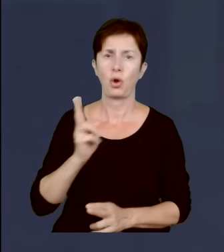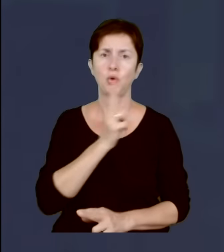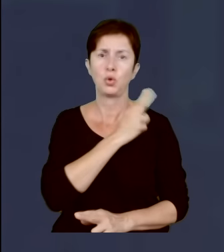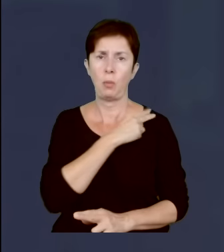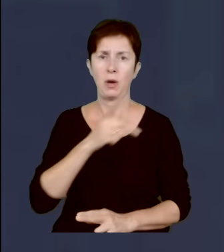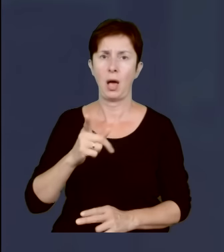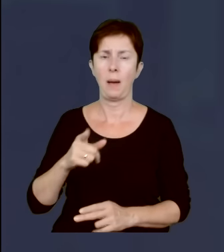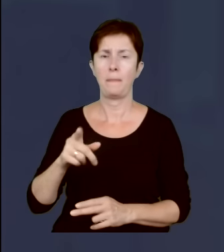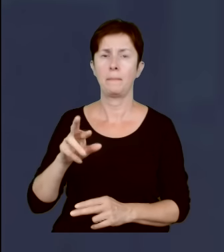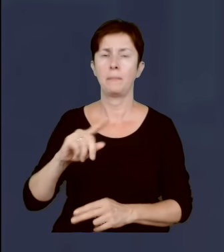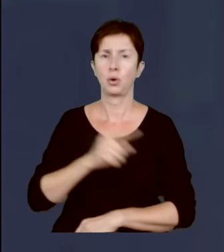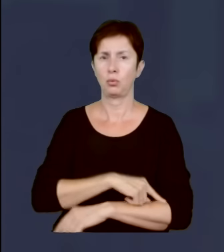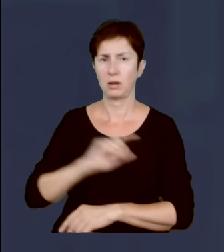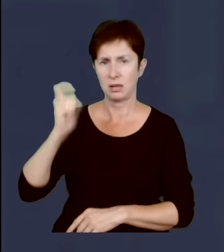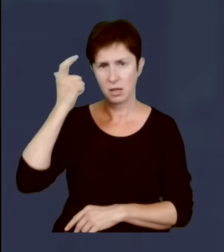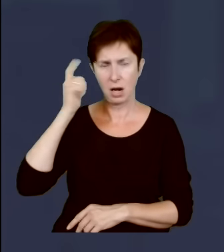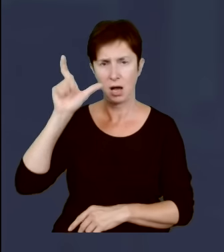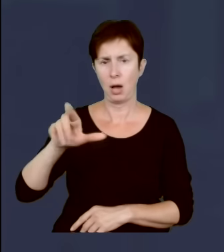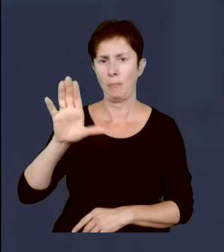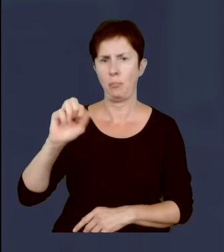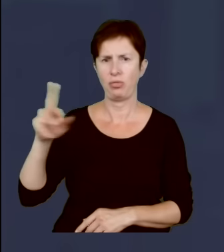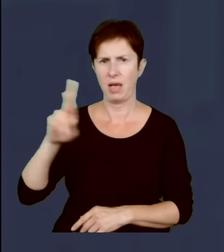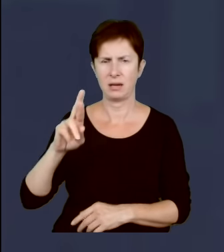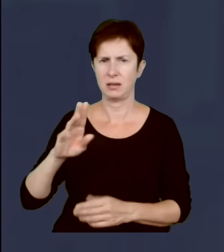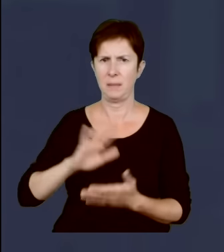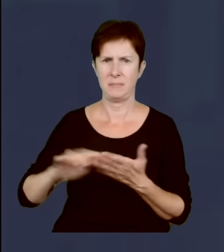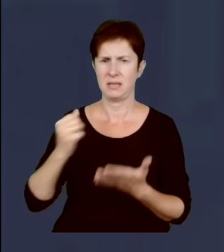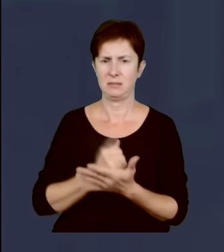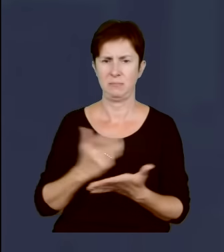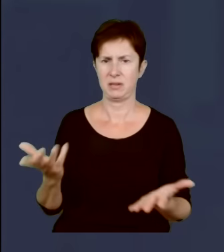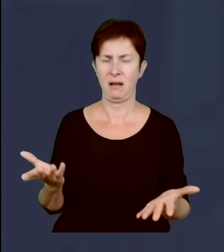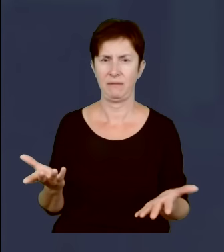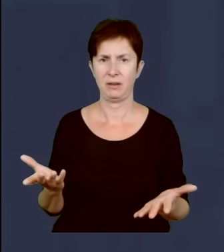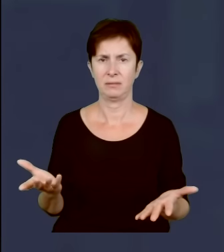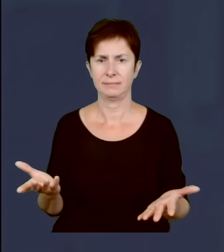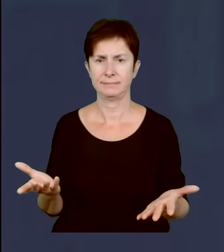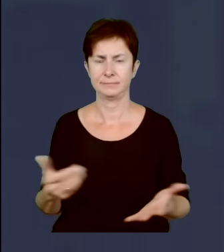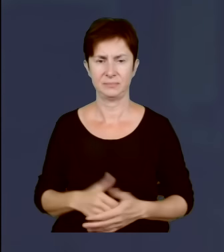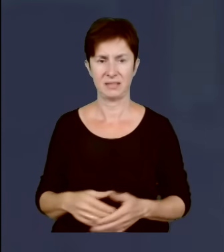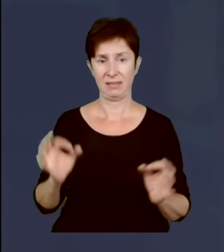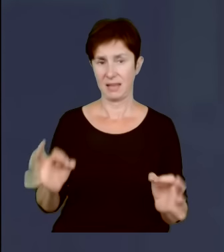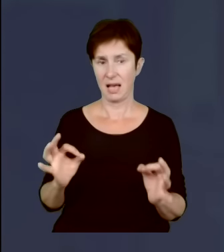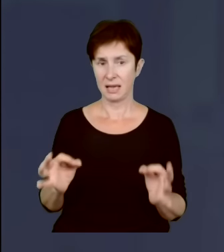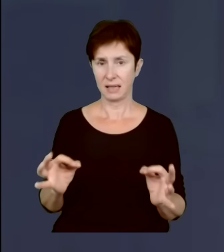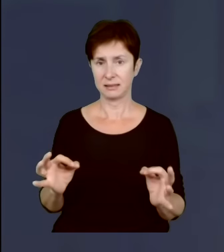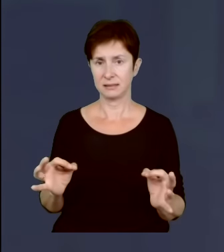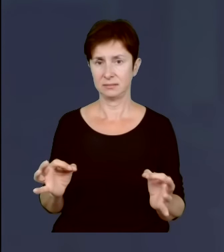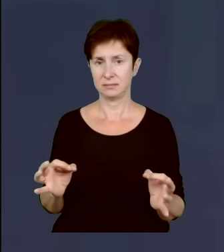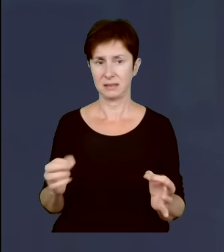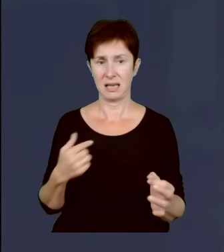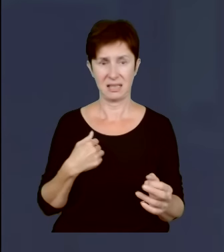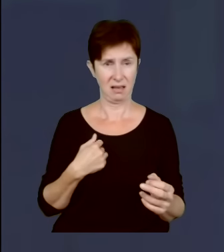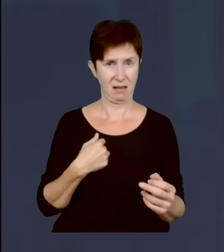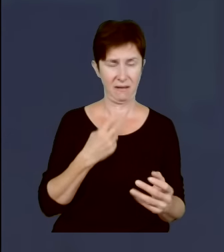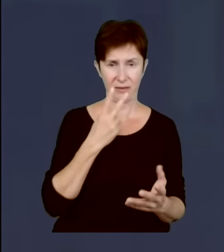generalnego Bodnara, ministra sprawiedliwości, nielegalnie. No nielegalnie jest powołany. A teraz ja to postrzegam jako